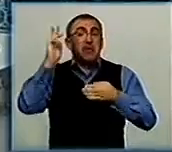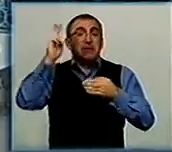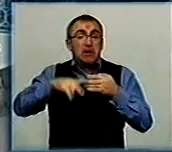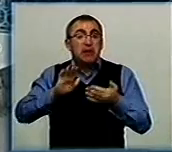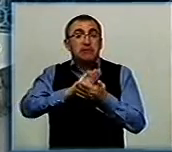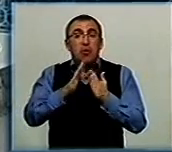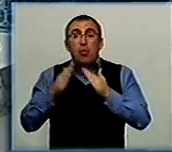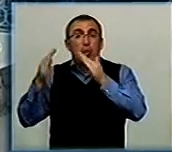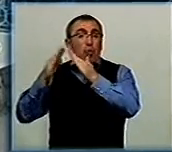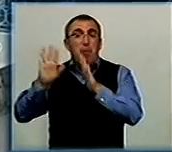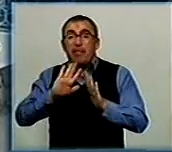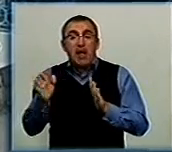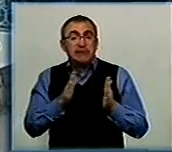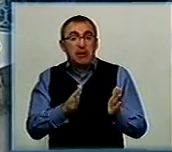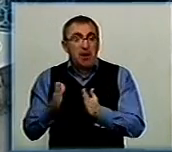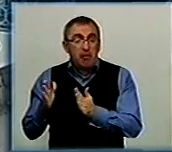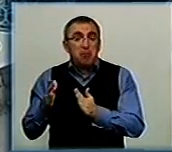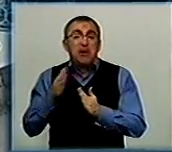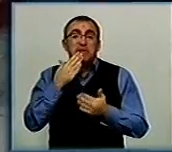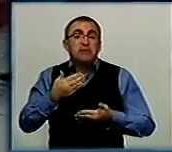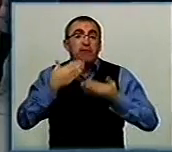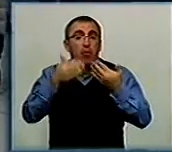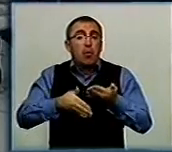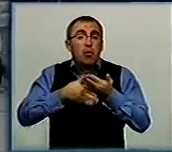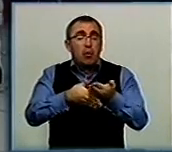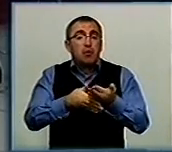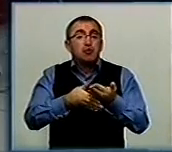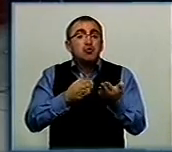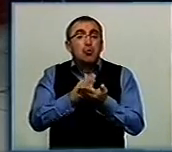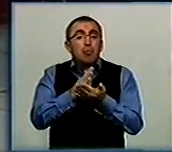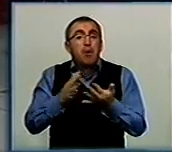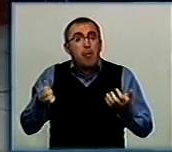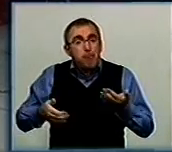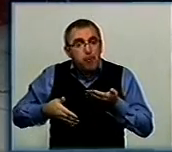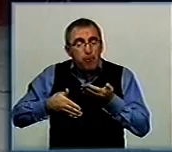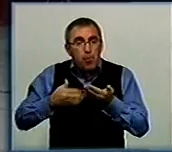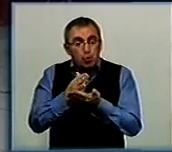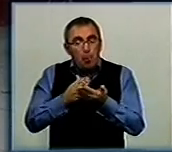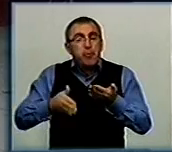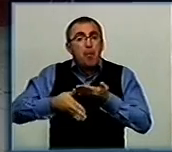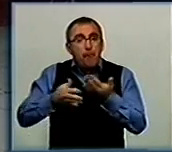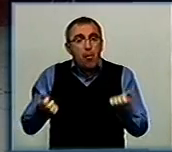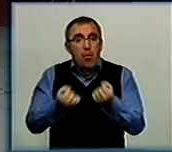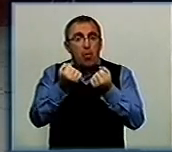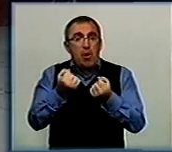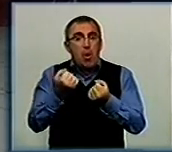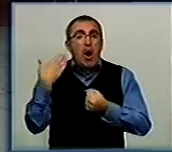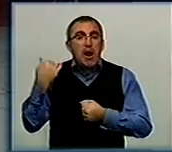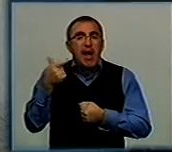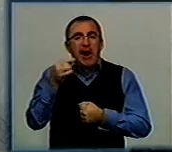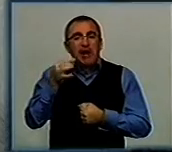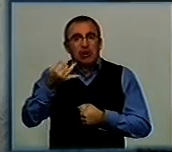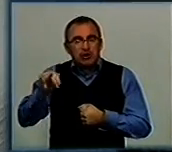ситуація вдома не стабілізувалася, звернулися за допомогою до служби порятунку. Так їх направили до Олександрійського геріатричного пансіонату.